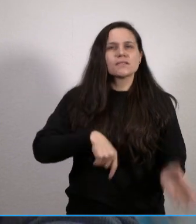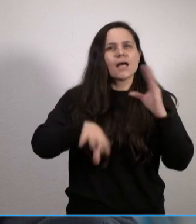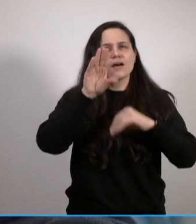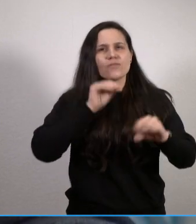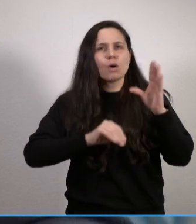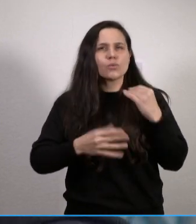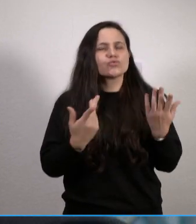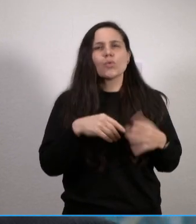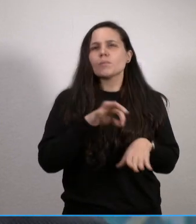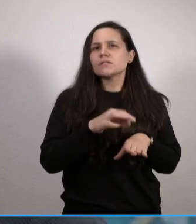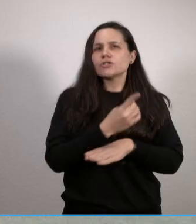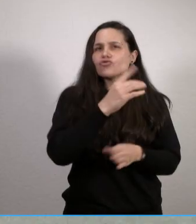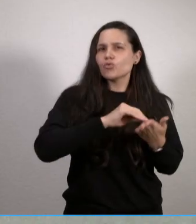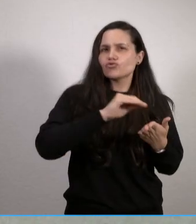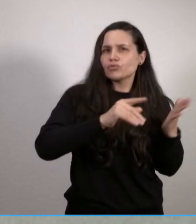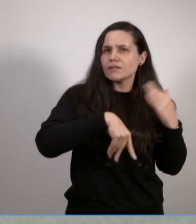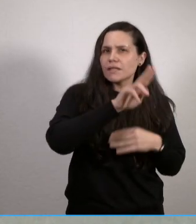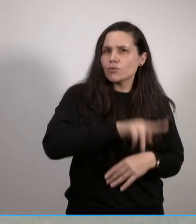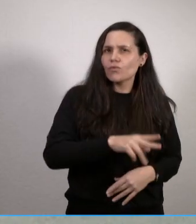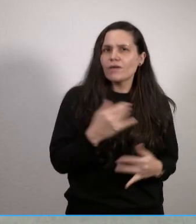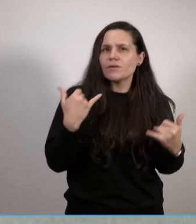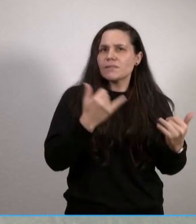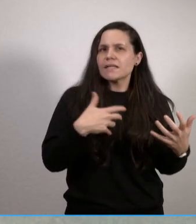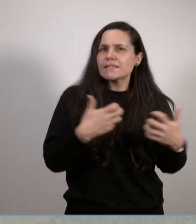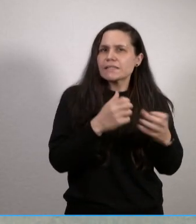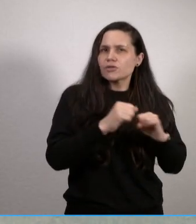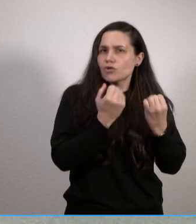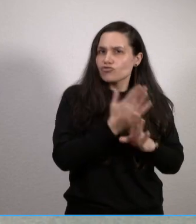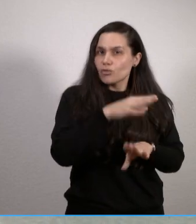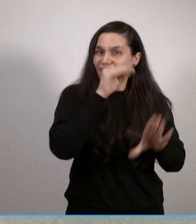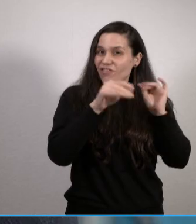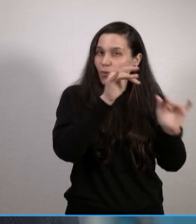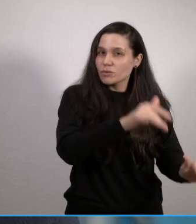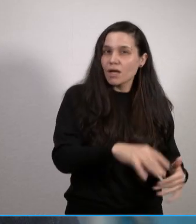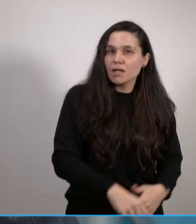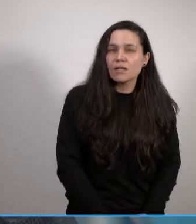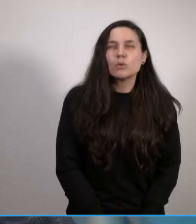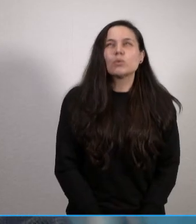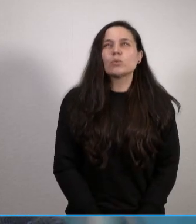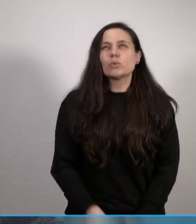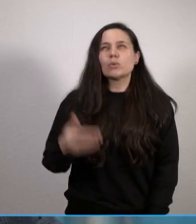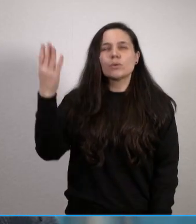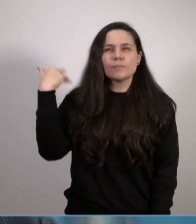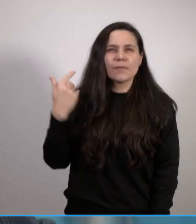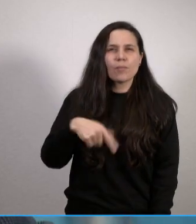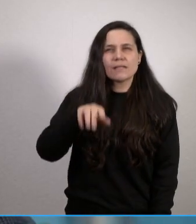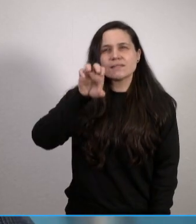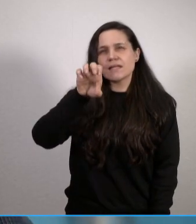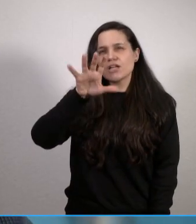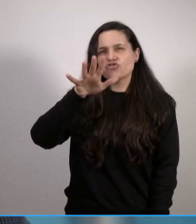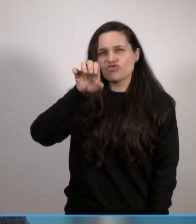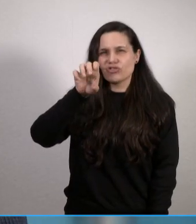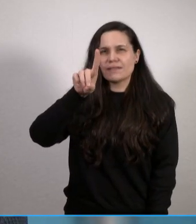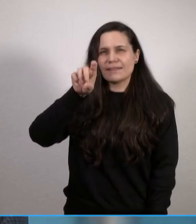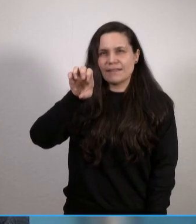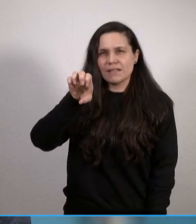vergleichbaren Kriegs und Krisensituationen schon gemacht? Ja, das Einzige, woran ich mich erinnern kann, war Eschede. Und da